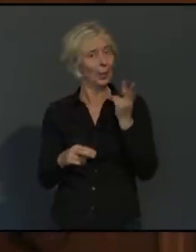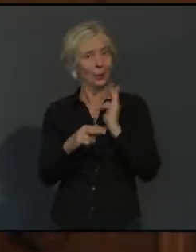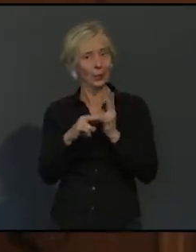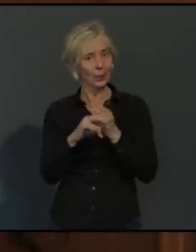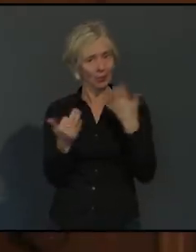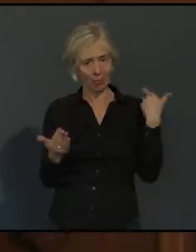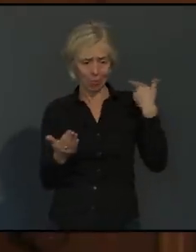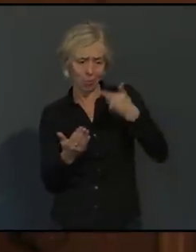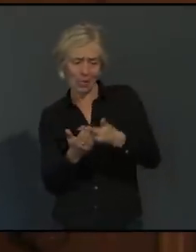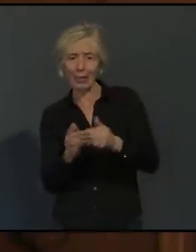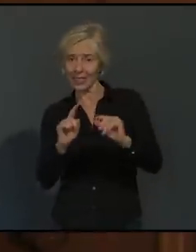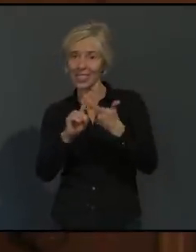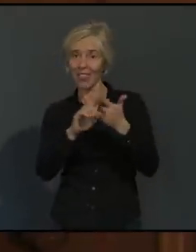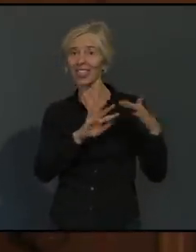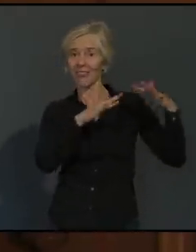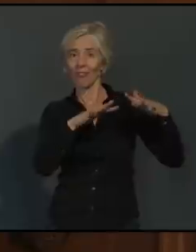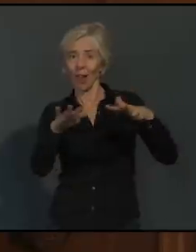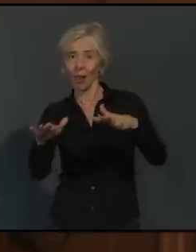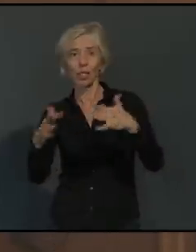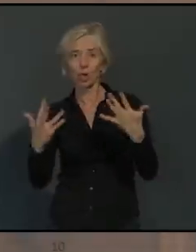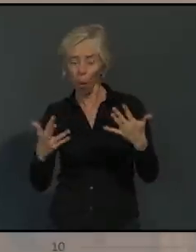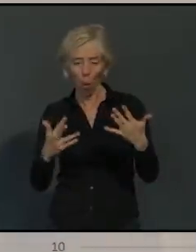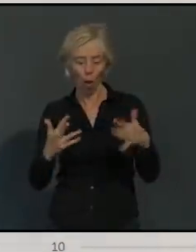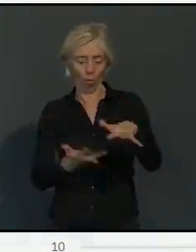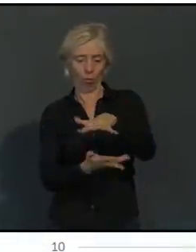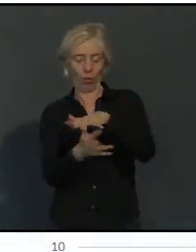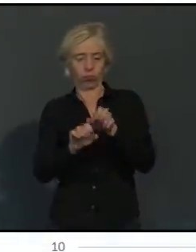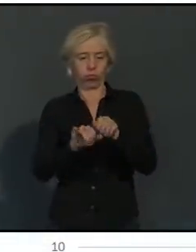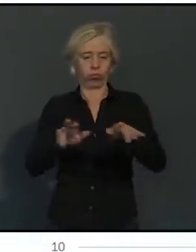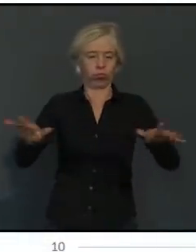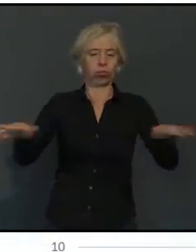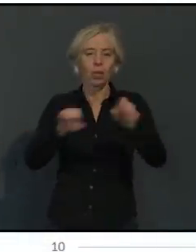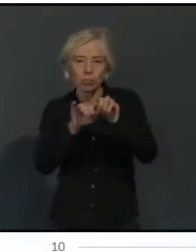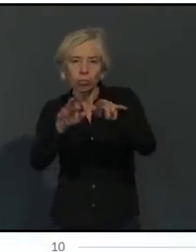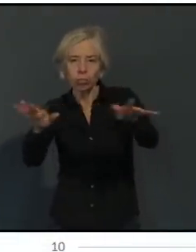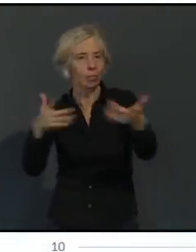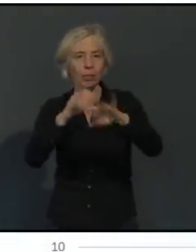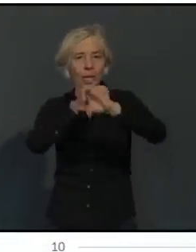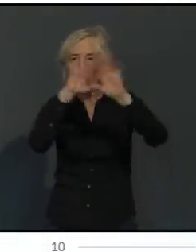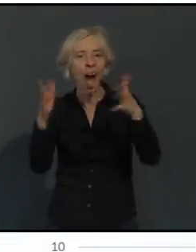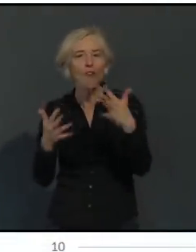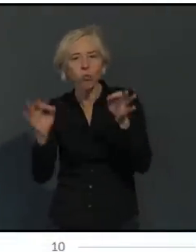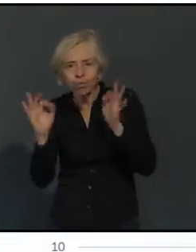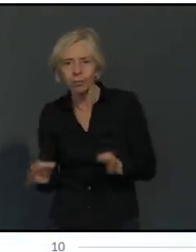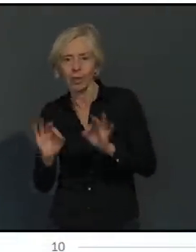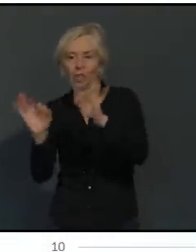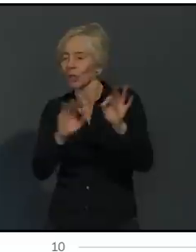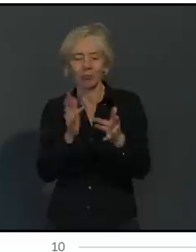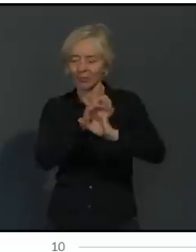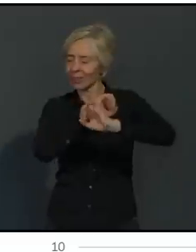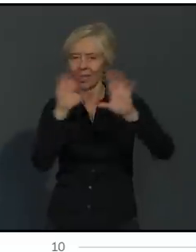beobachten weiter, dass sich auch die Altersverteilung immer weiter angleicht über die verschiedenen Altersschichten. Wir hatten ja zu Beginn der zweiten Welle,